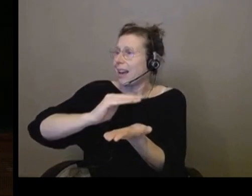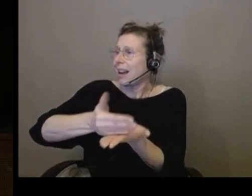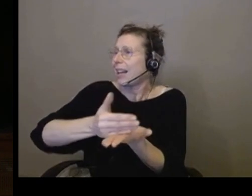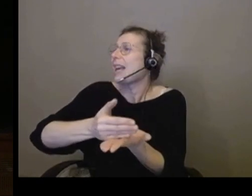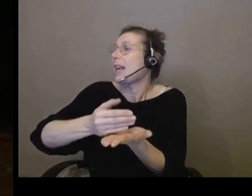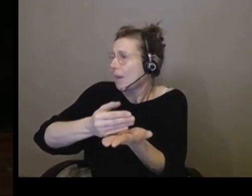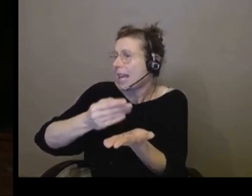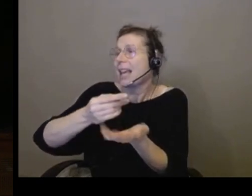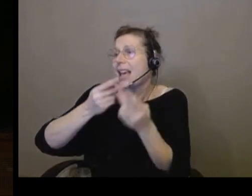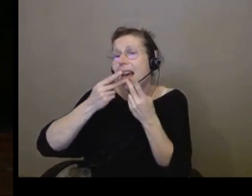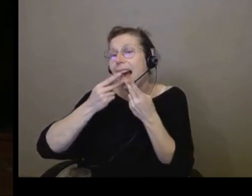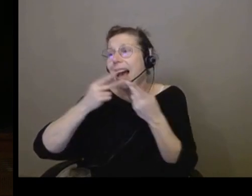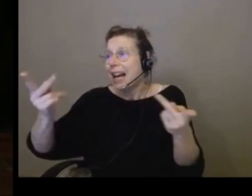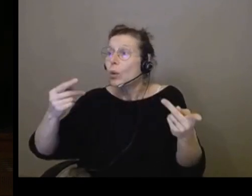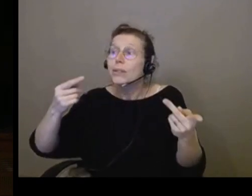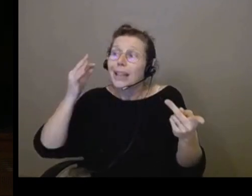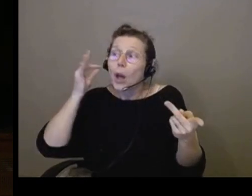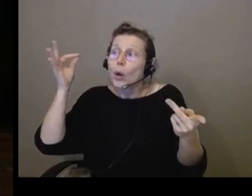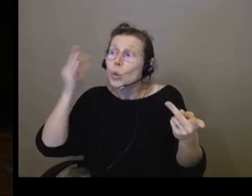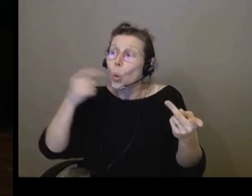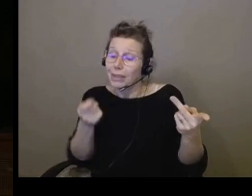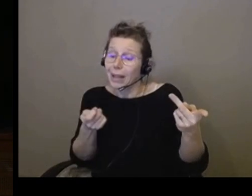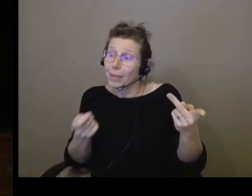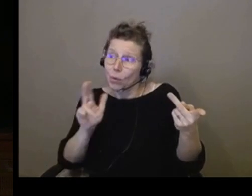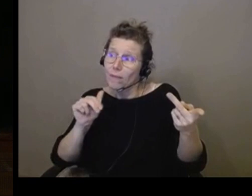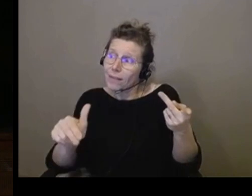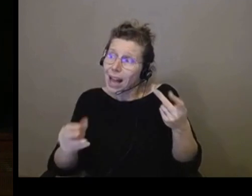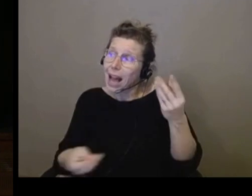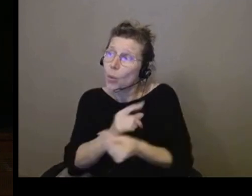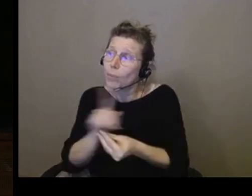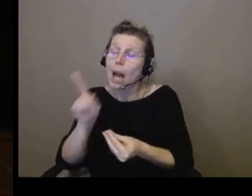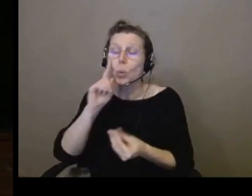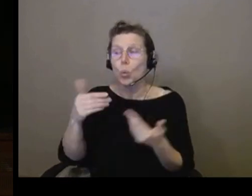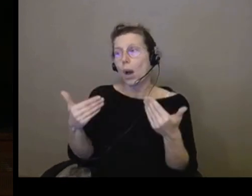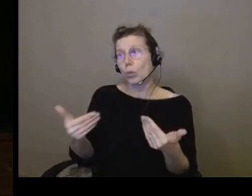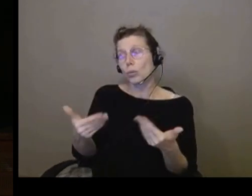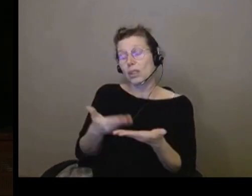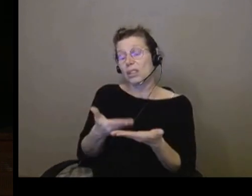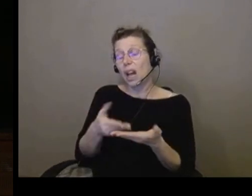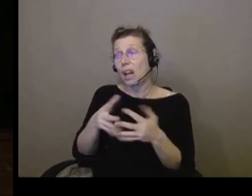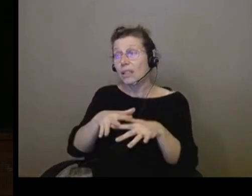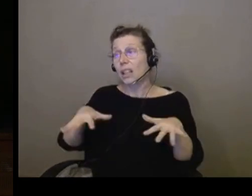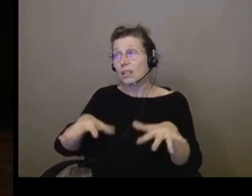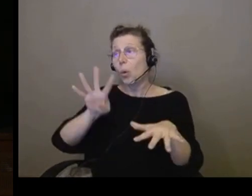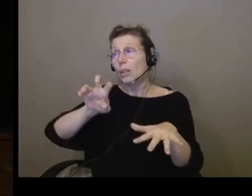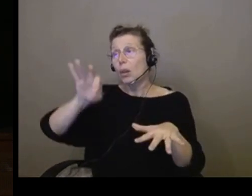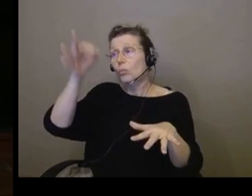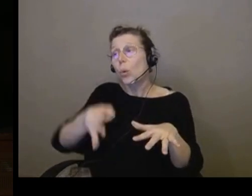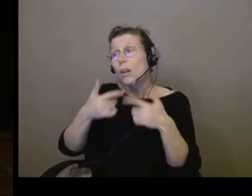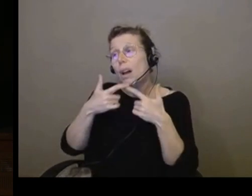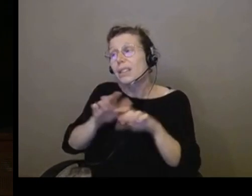c'est pour bientôt ? Alors ? Parce qu'aujourd'hui, c'est 40% de votre réseau qui... En l'ordre de tout ce que vous m'avez dit.